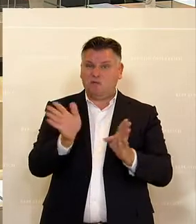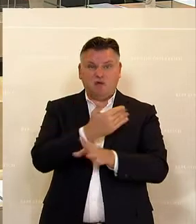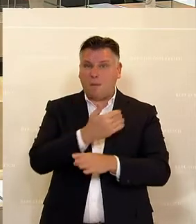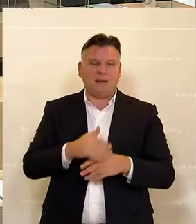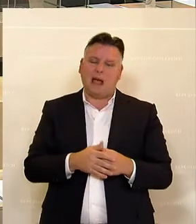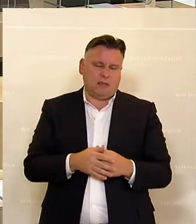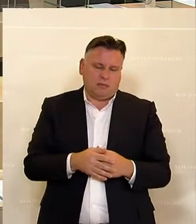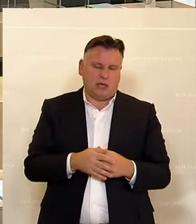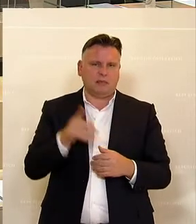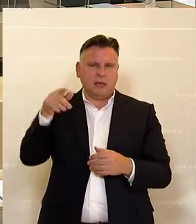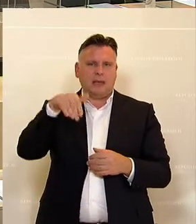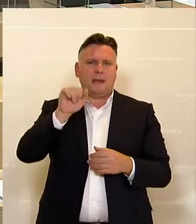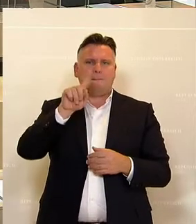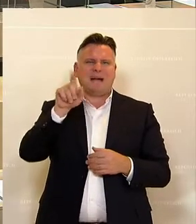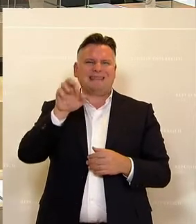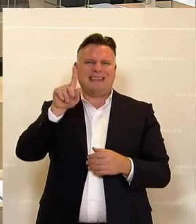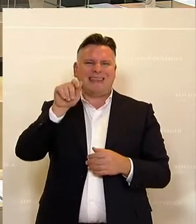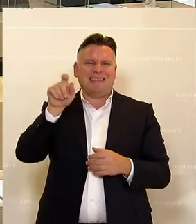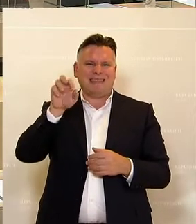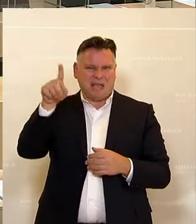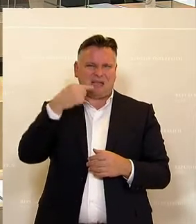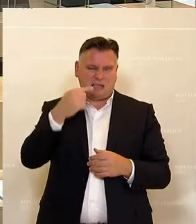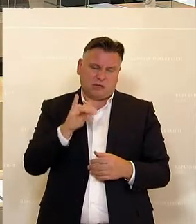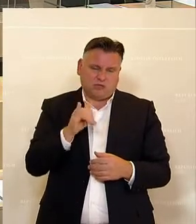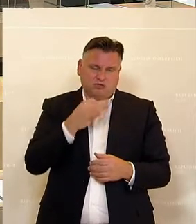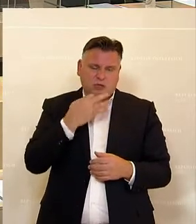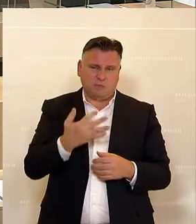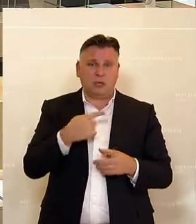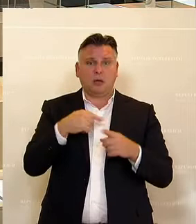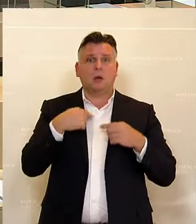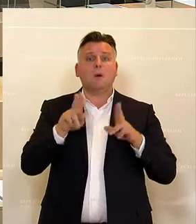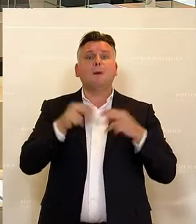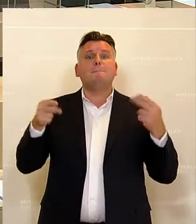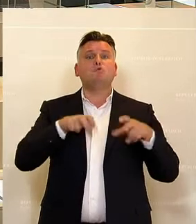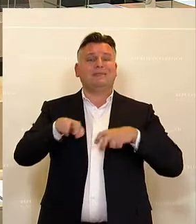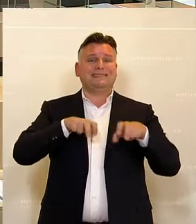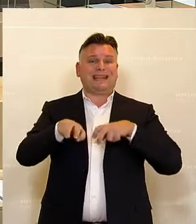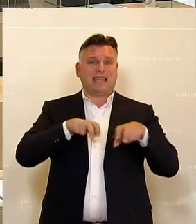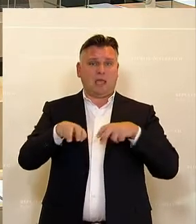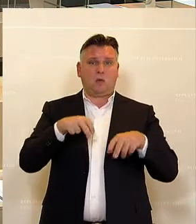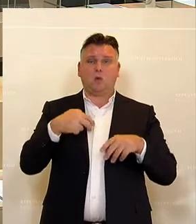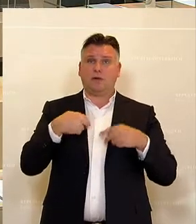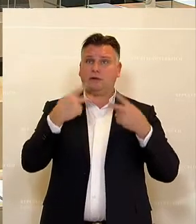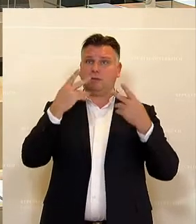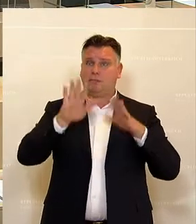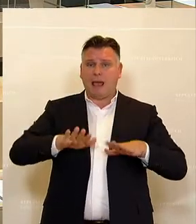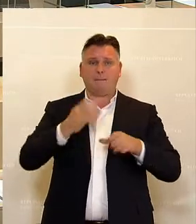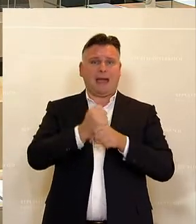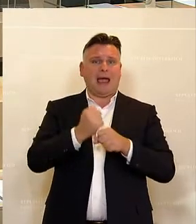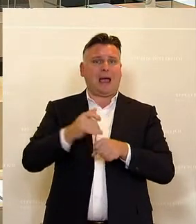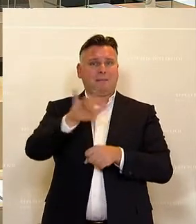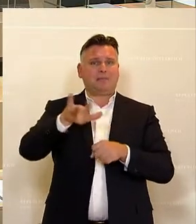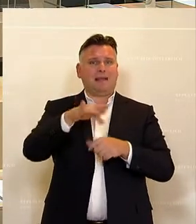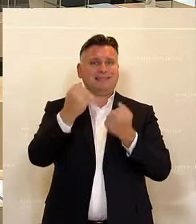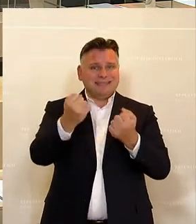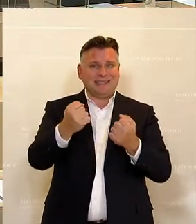Da haben Sie recht. Und wir werden auch weiterhin als Bundesregierung natürlich alles tun, um Arbeitsplätze zu sichern, um den Standort